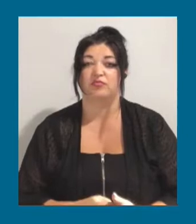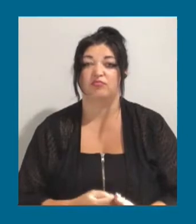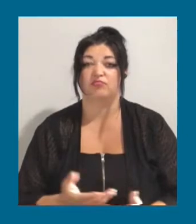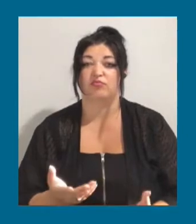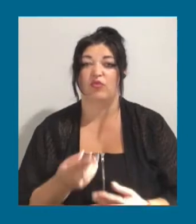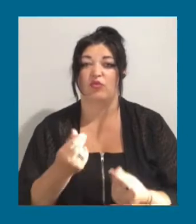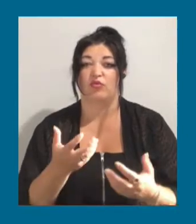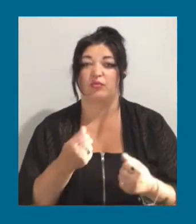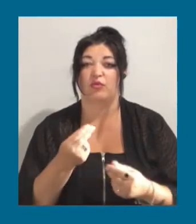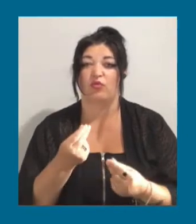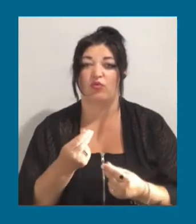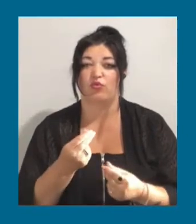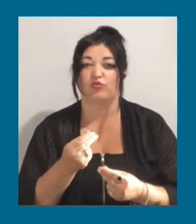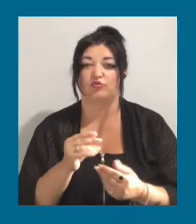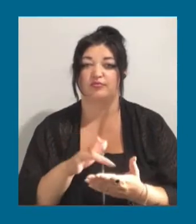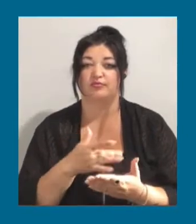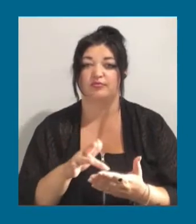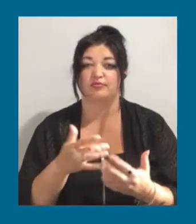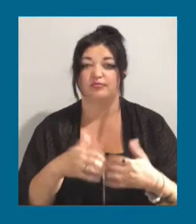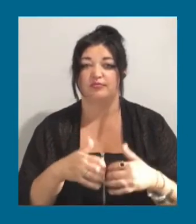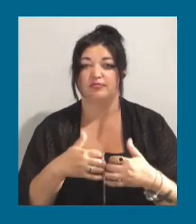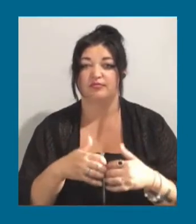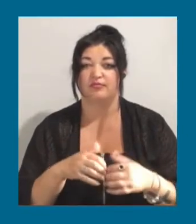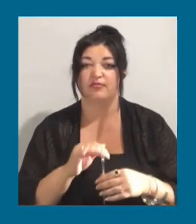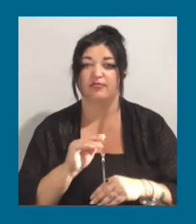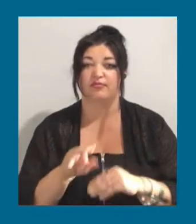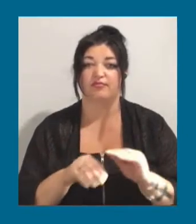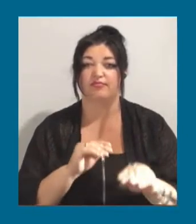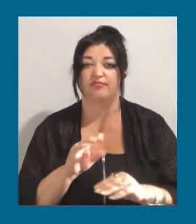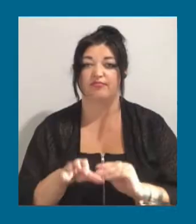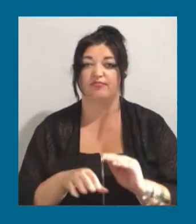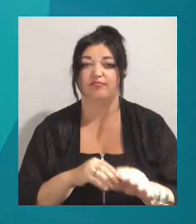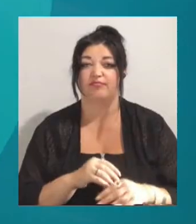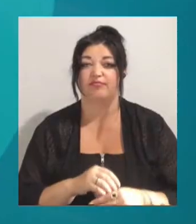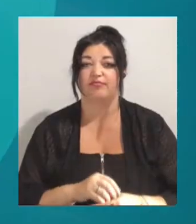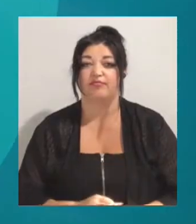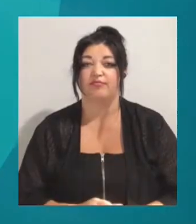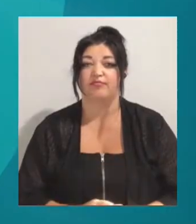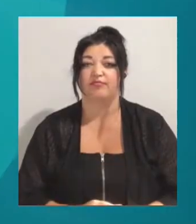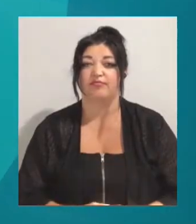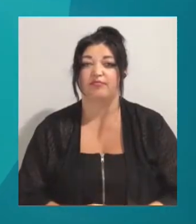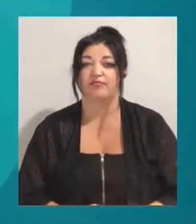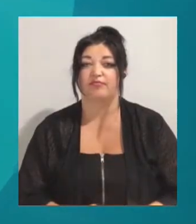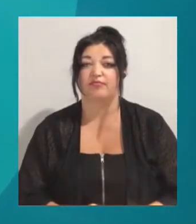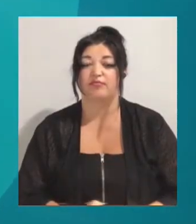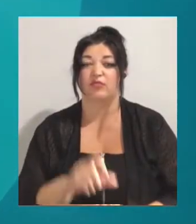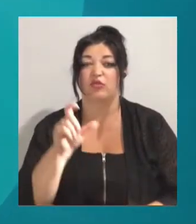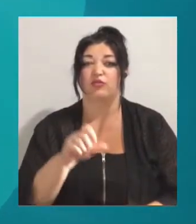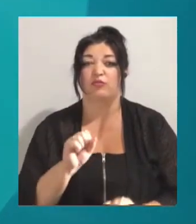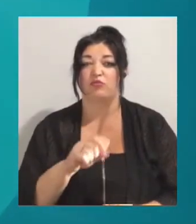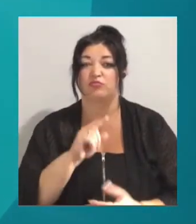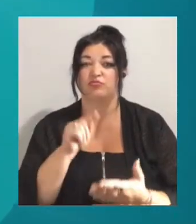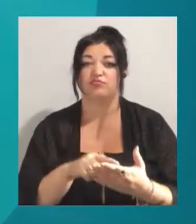перераховував на електронні гаманці і банківські картки, а потім знімав з них готівку. Чоловік може